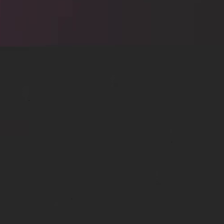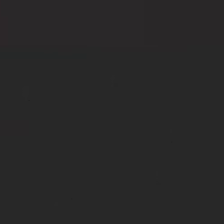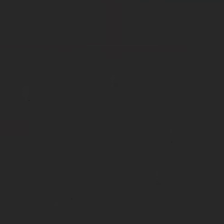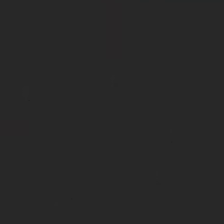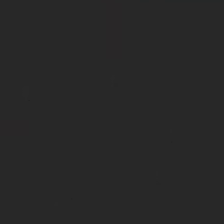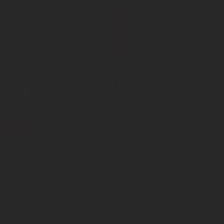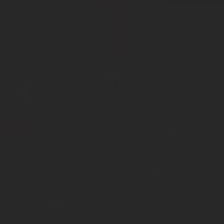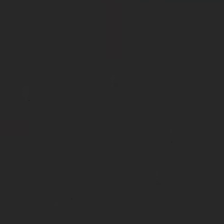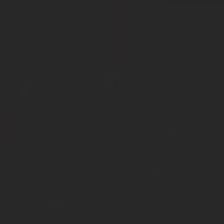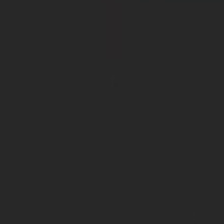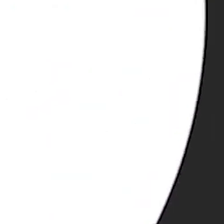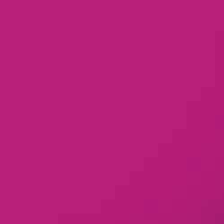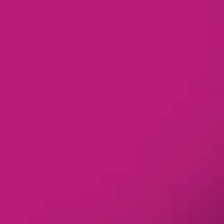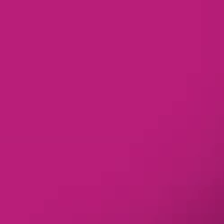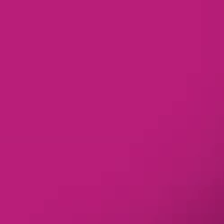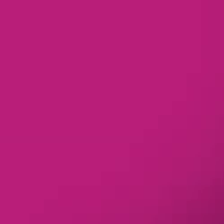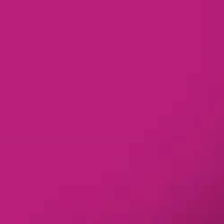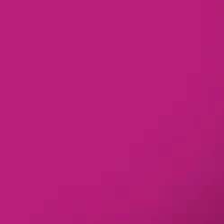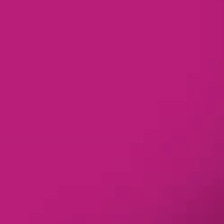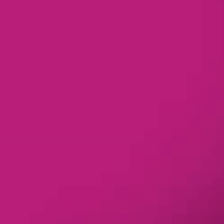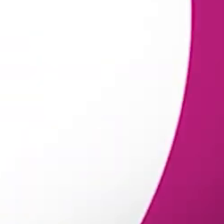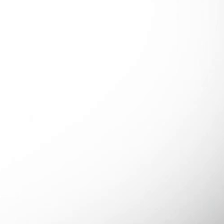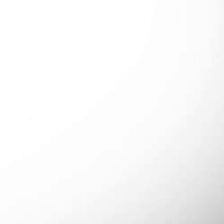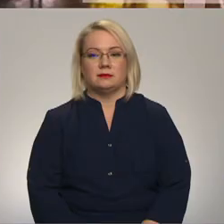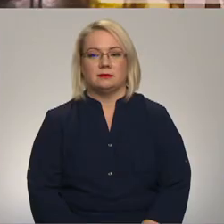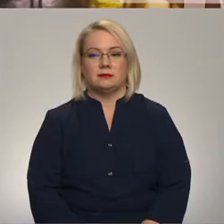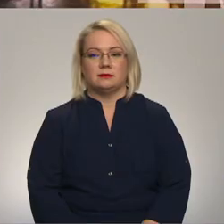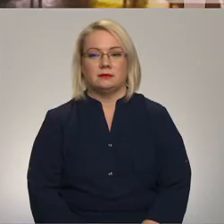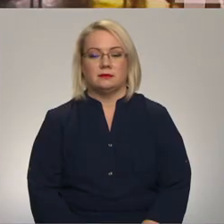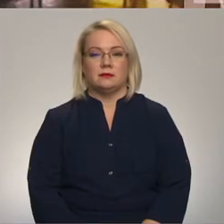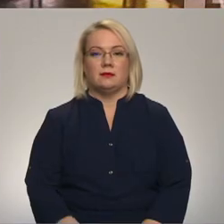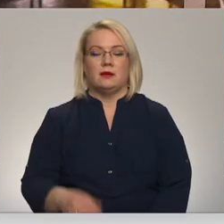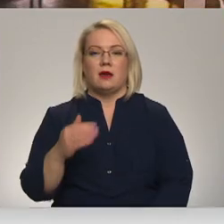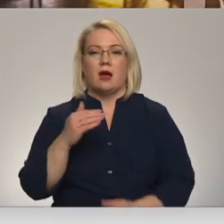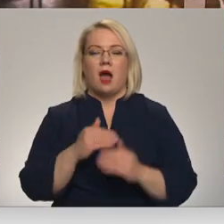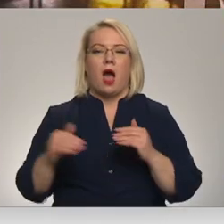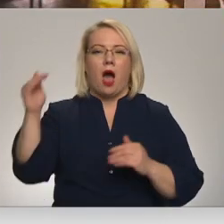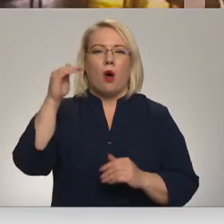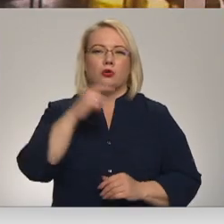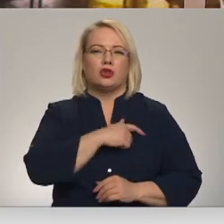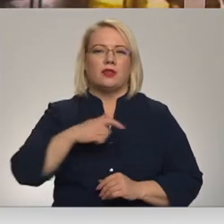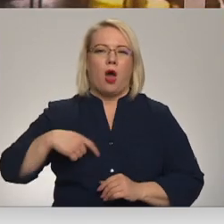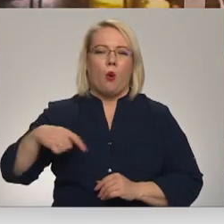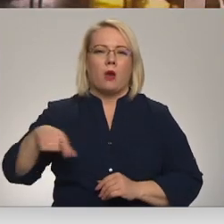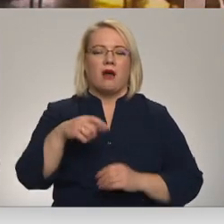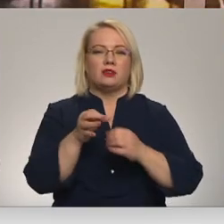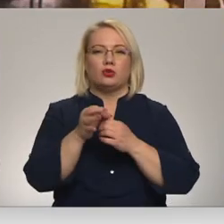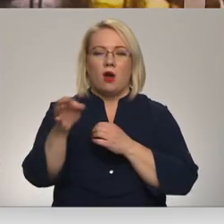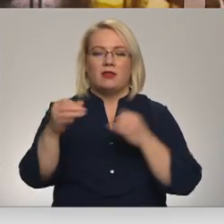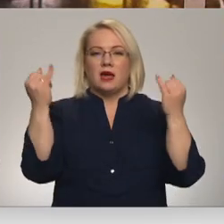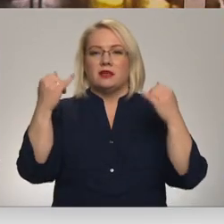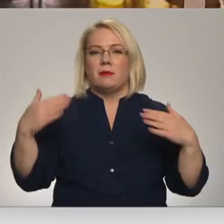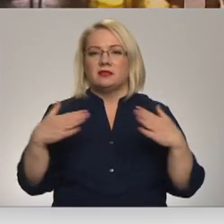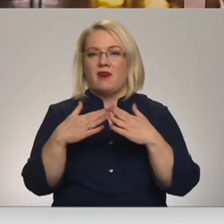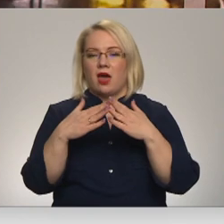Re, visi ēters ir te! Augšdaugavas novadā Ziemassvētku eglītes var nodot